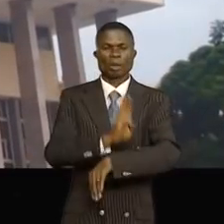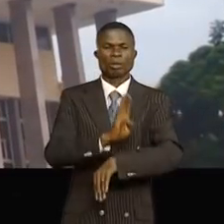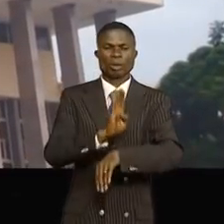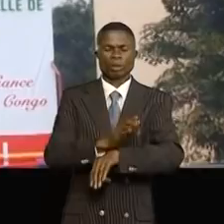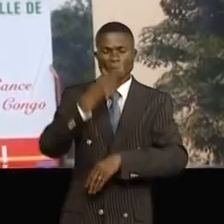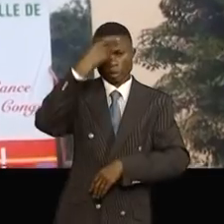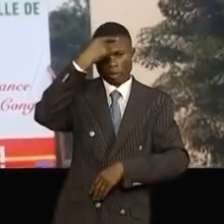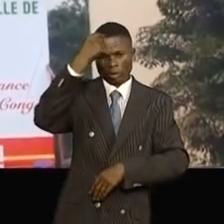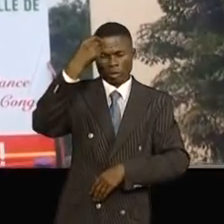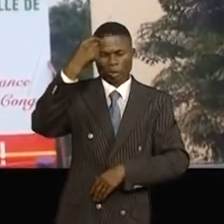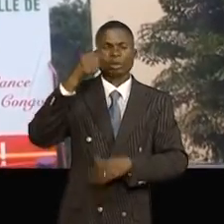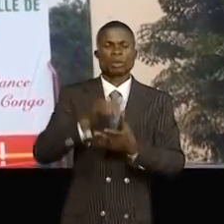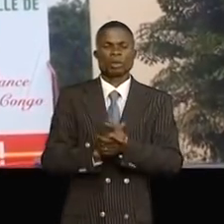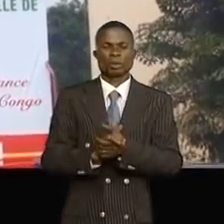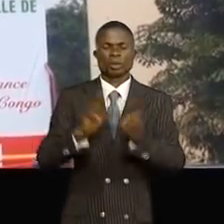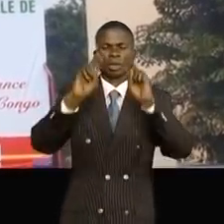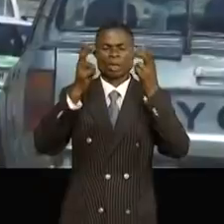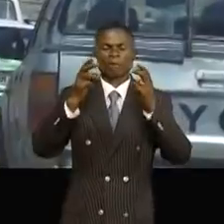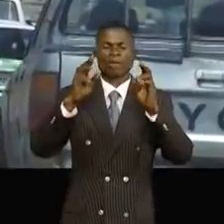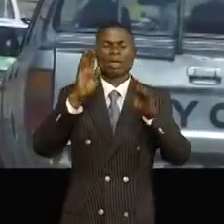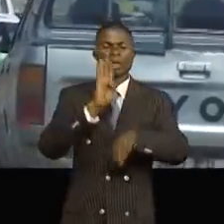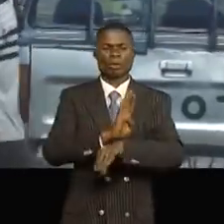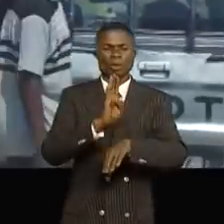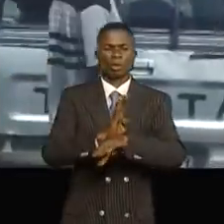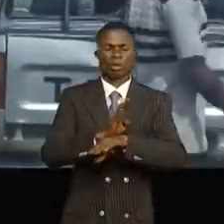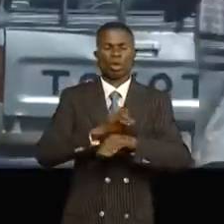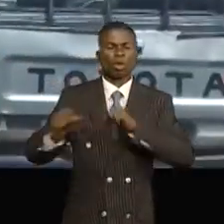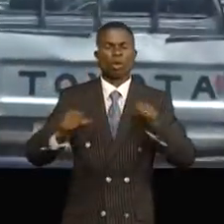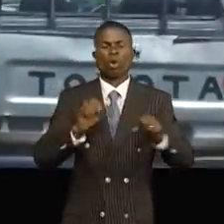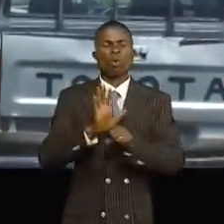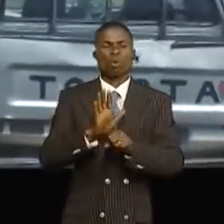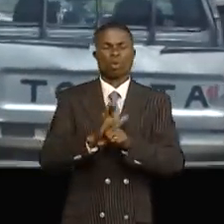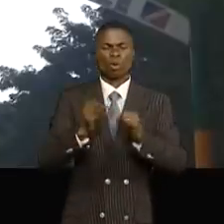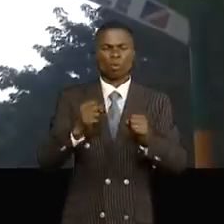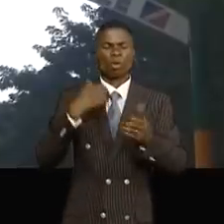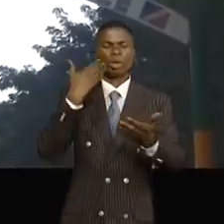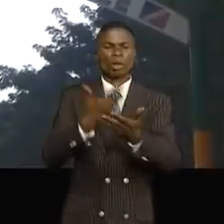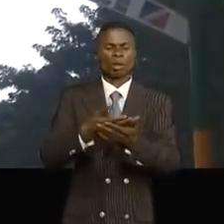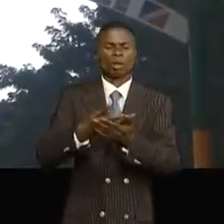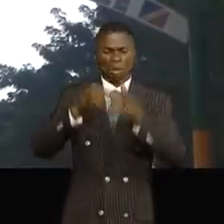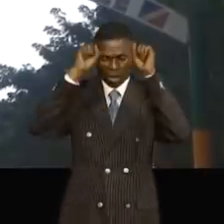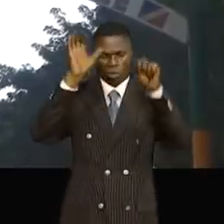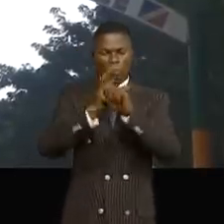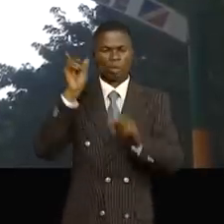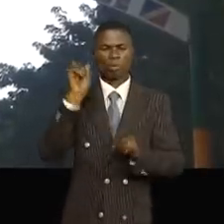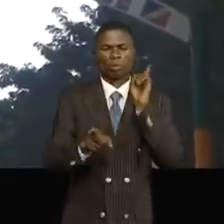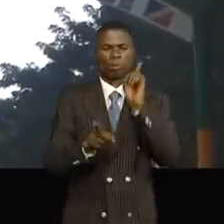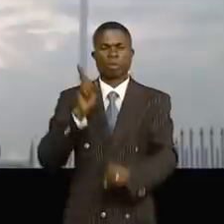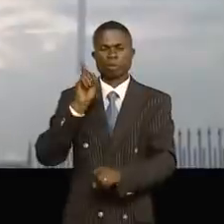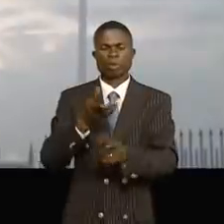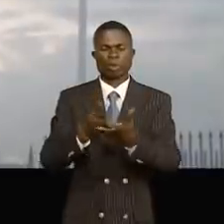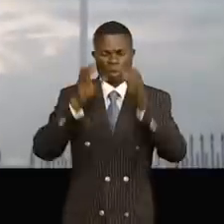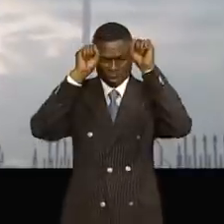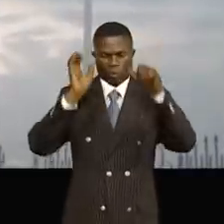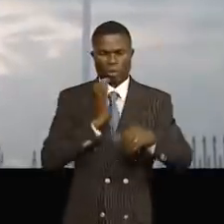Denis Sassou Nguesso, la ville de Brazzaville était dans l'effervescence des arrivées de ses hôtes des marques. Le chef de l'état,